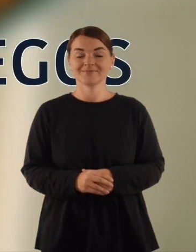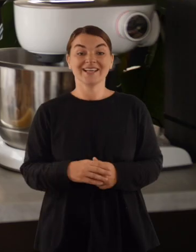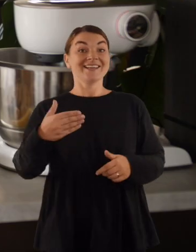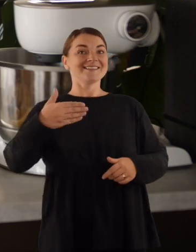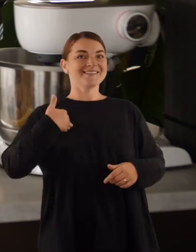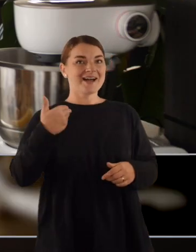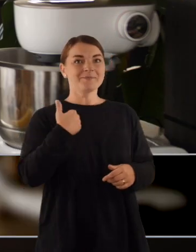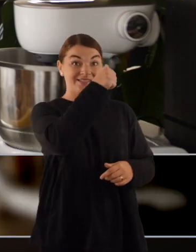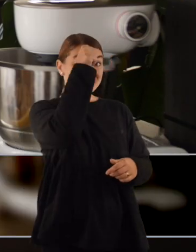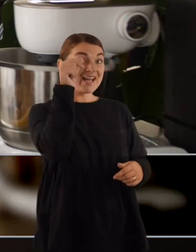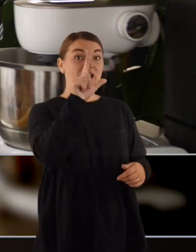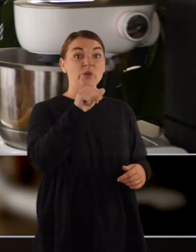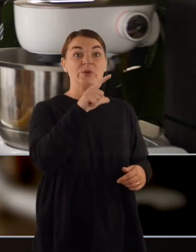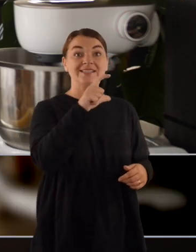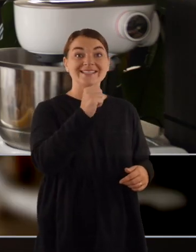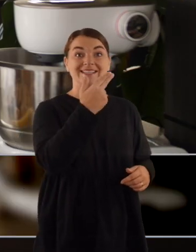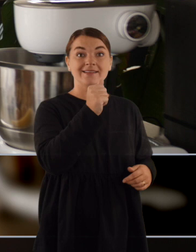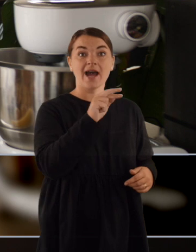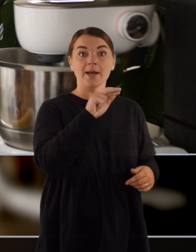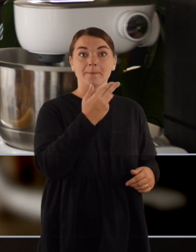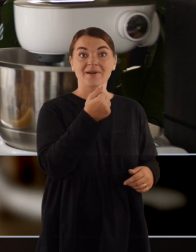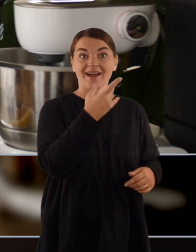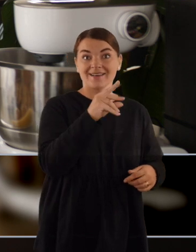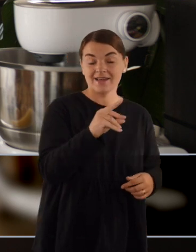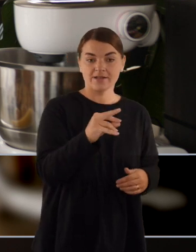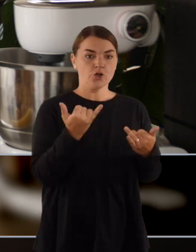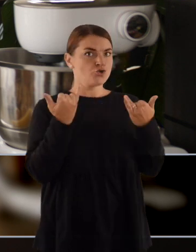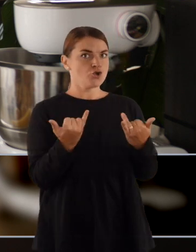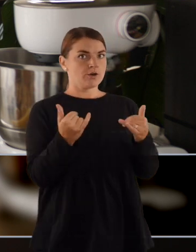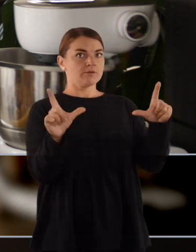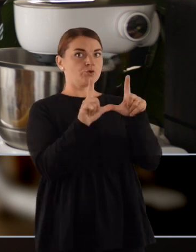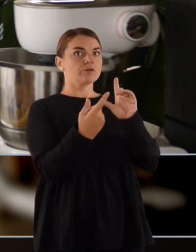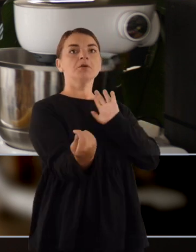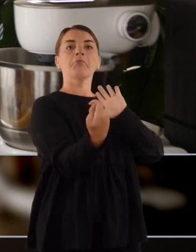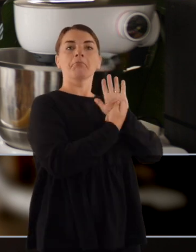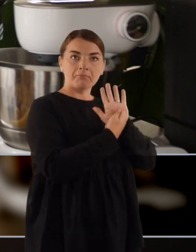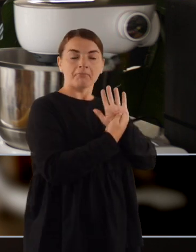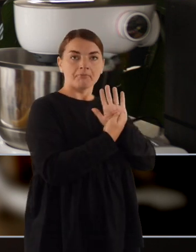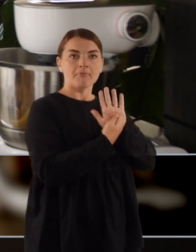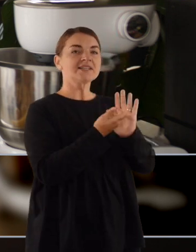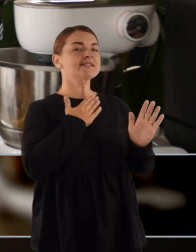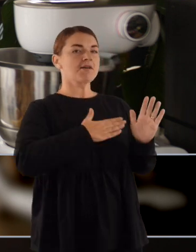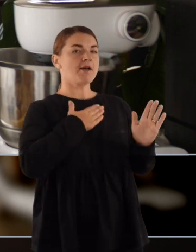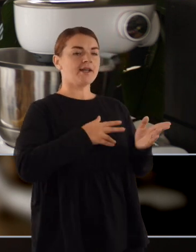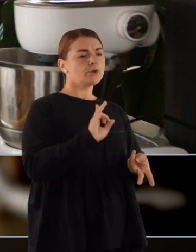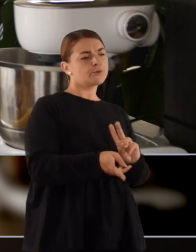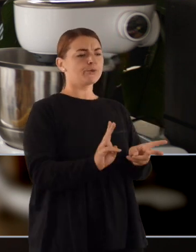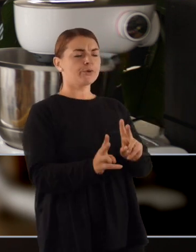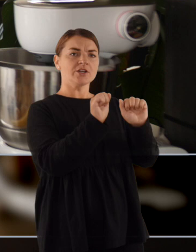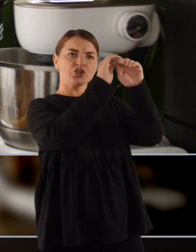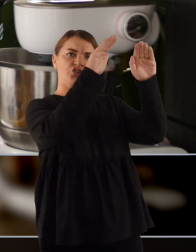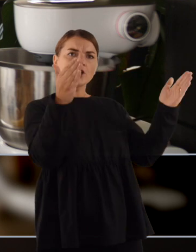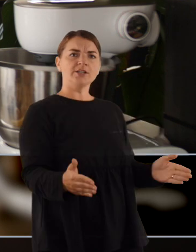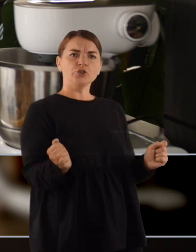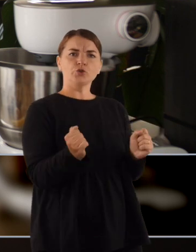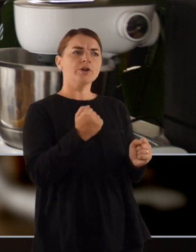Sveiki, mano vardas Liucina Rimgailė ir šiandien turiu užduoti paruošti kažkas skanaus iš to, ką turiu